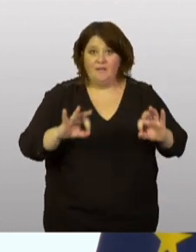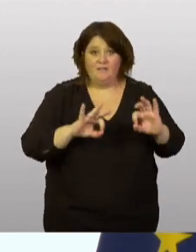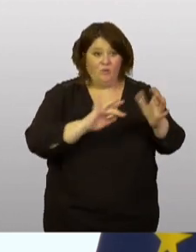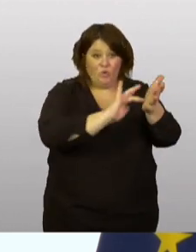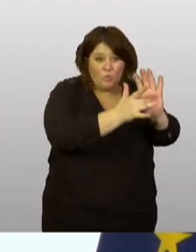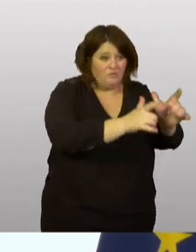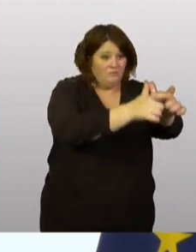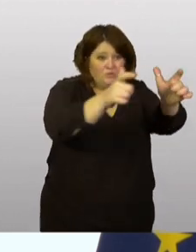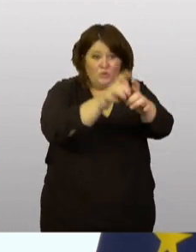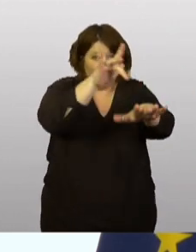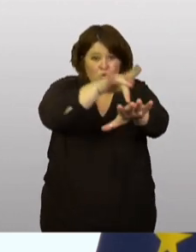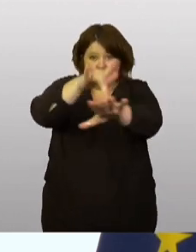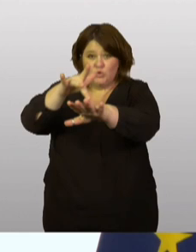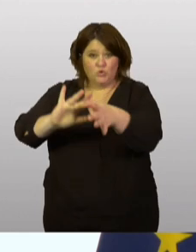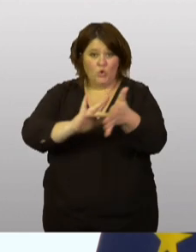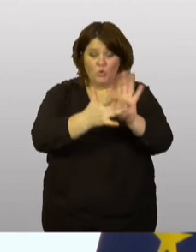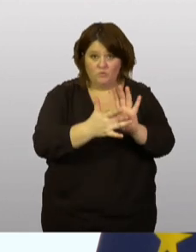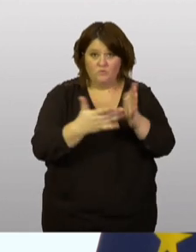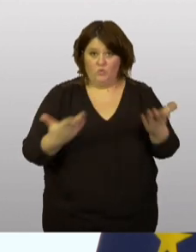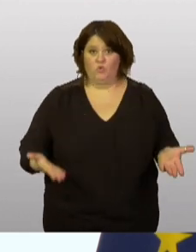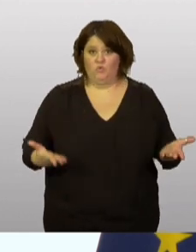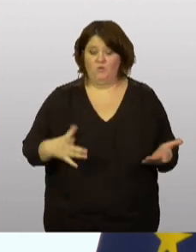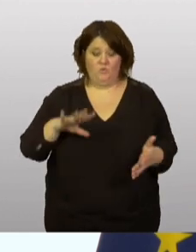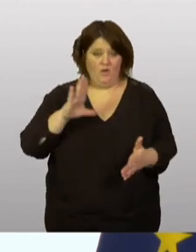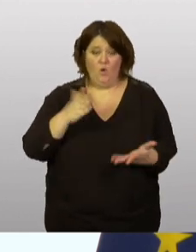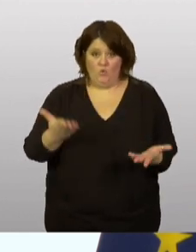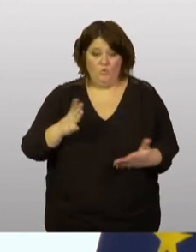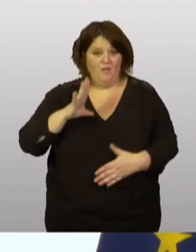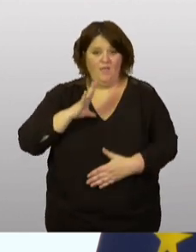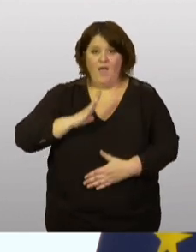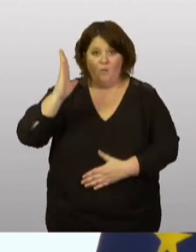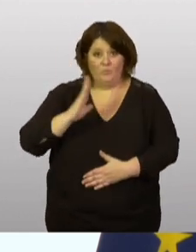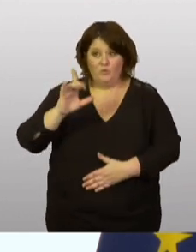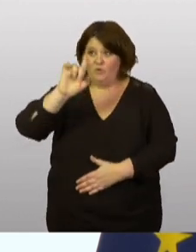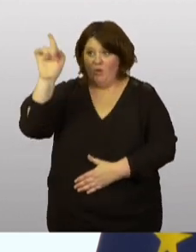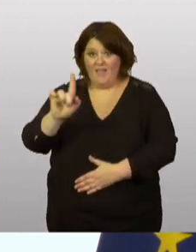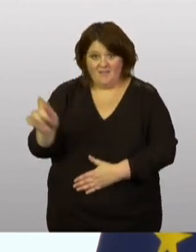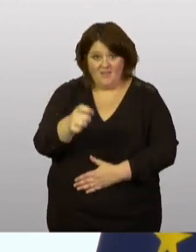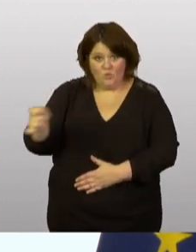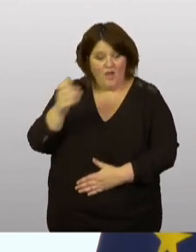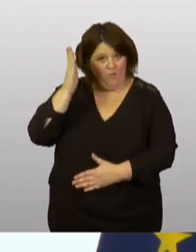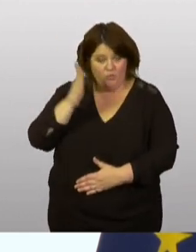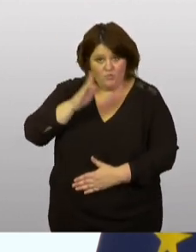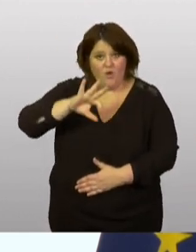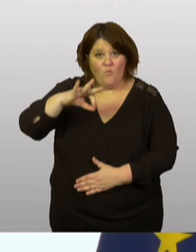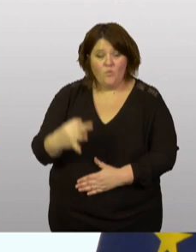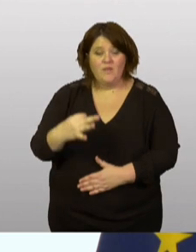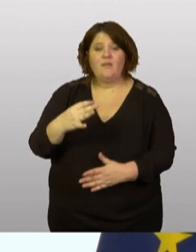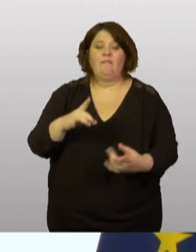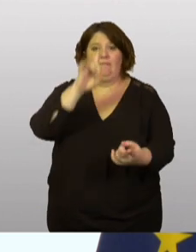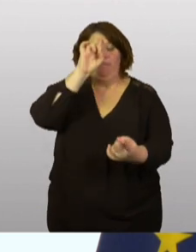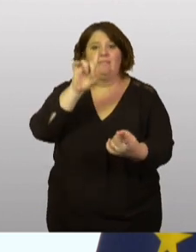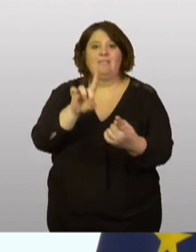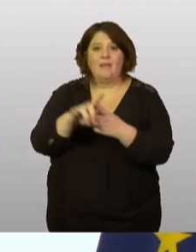épargnée aujourd'hui. Donc, il y a des besoins supplémentaires de gaz naturel. Concernant